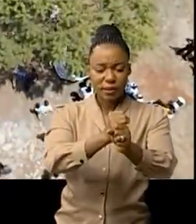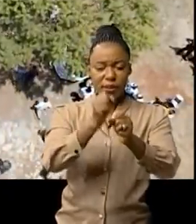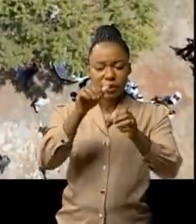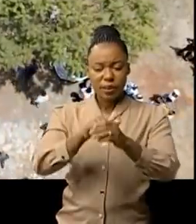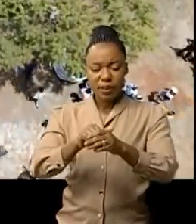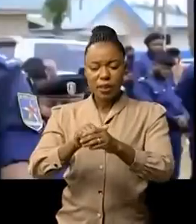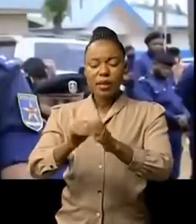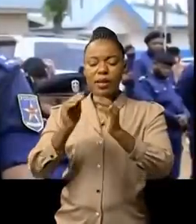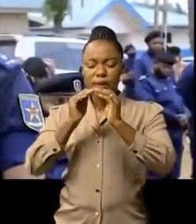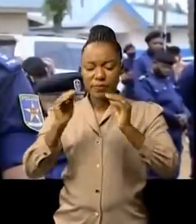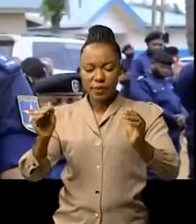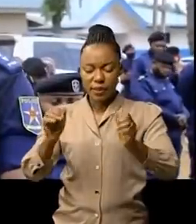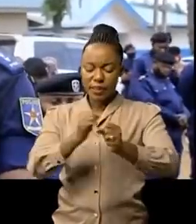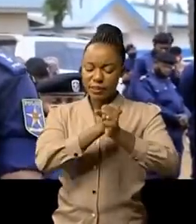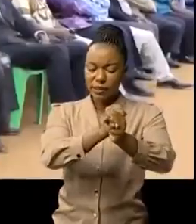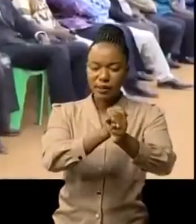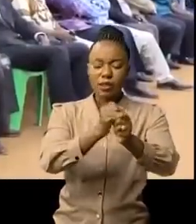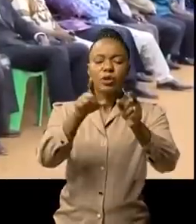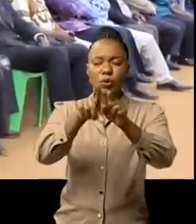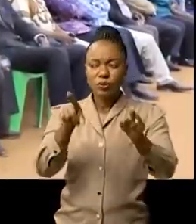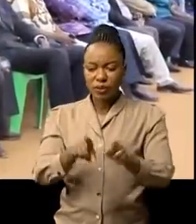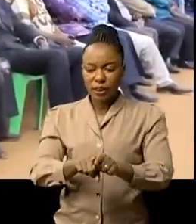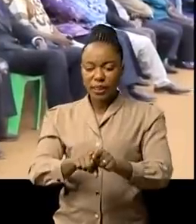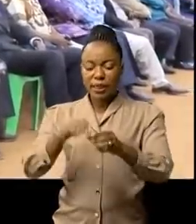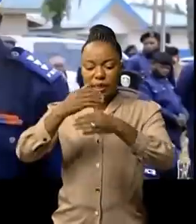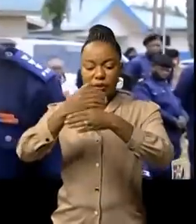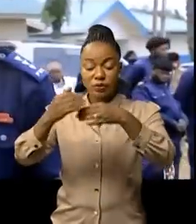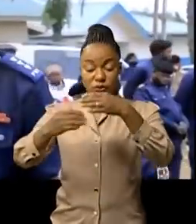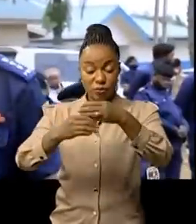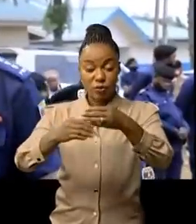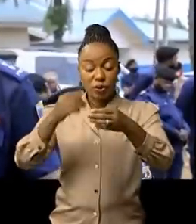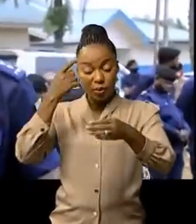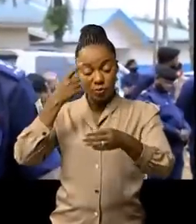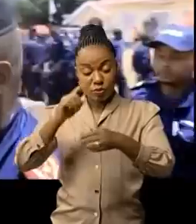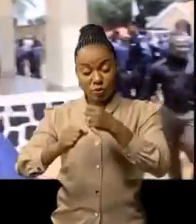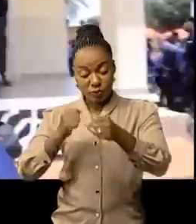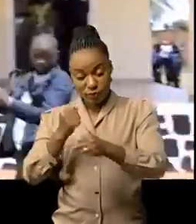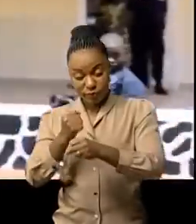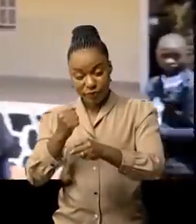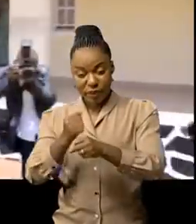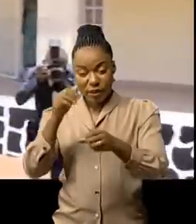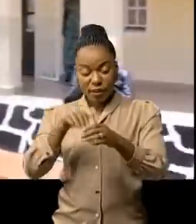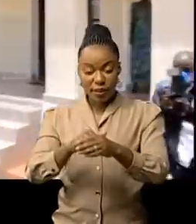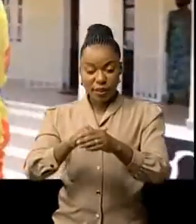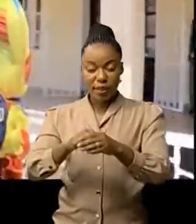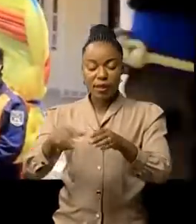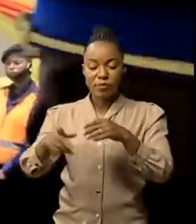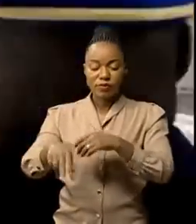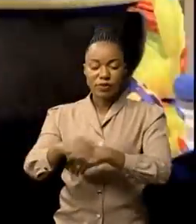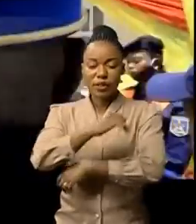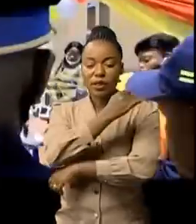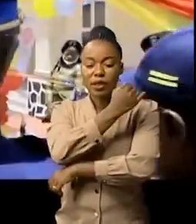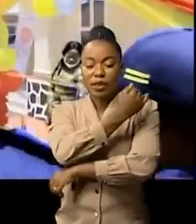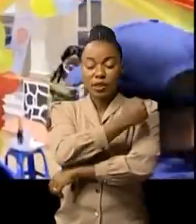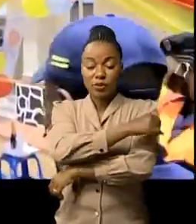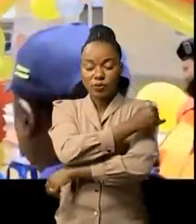consolider la paix, la sécurité et surtout la récorsion visant ainsi les médecins de la province de Litori. Le vice-gouvernaire de Litori, le commissaire